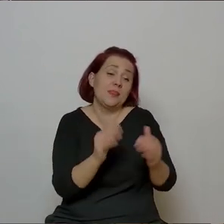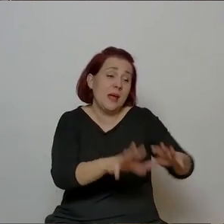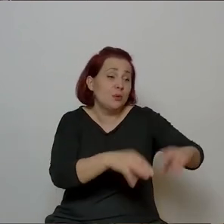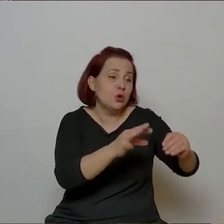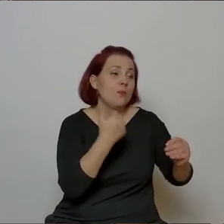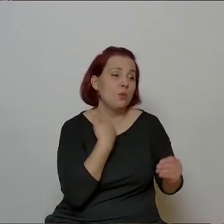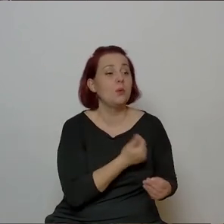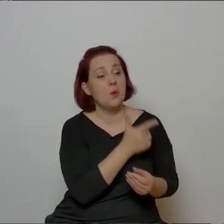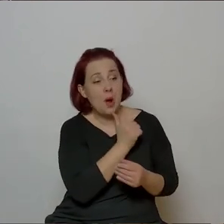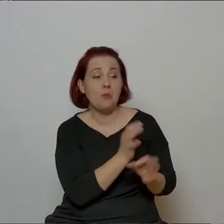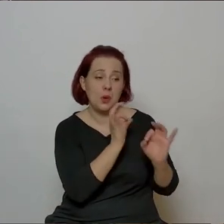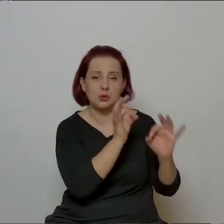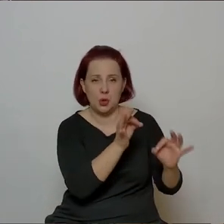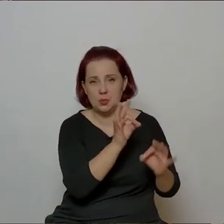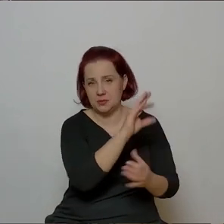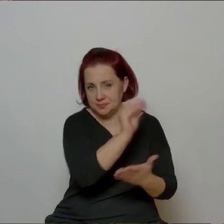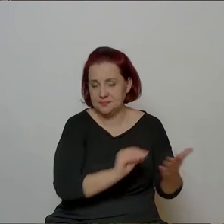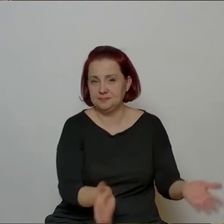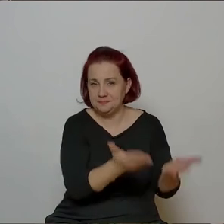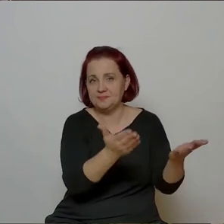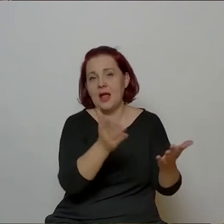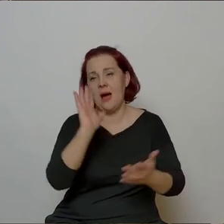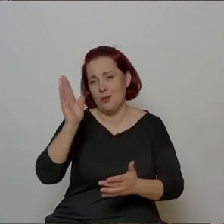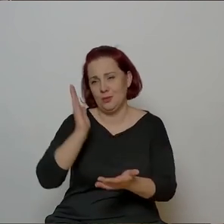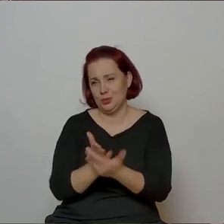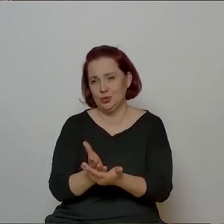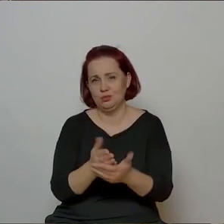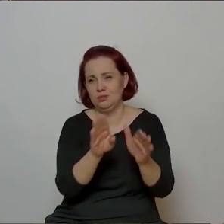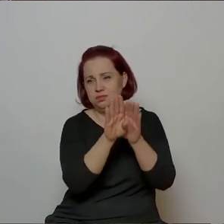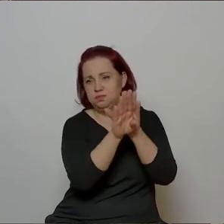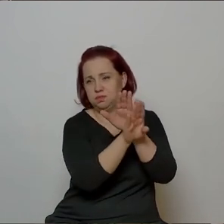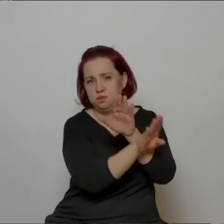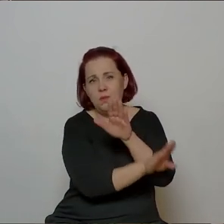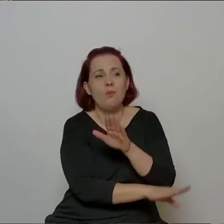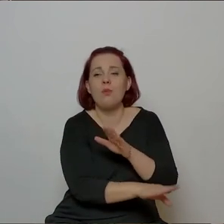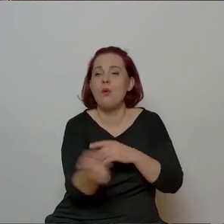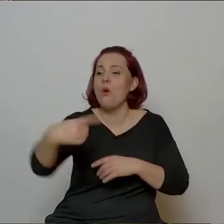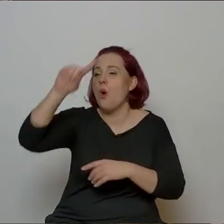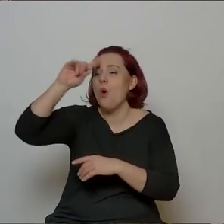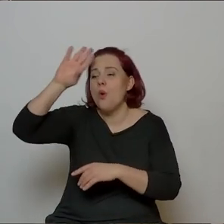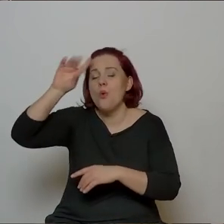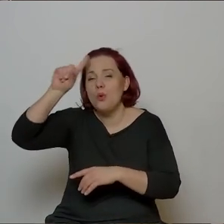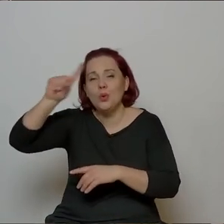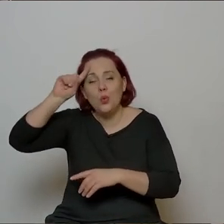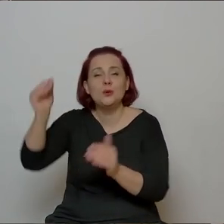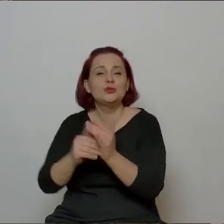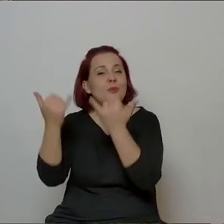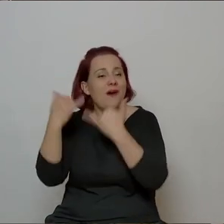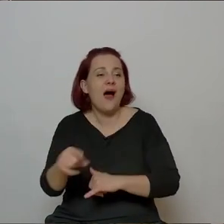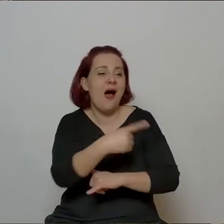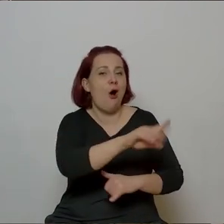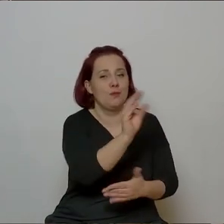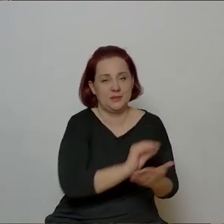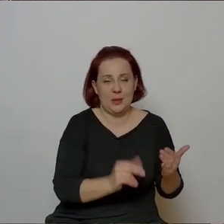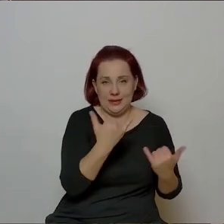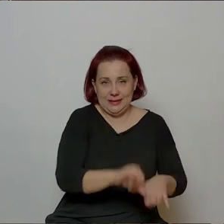odrzucano, bo potrzeba było innego ducha niż on niósł. Ja zapamiętałem takie sformułowanie,